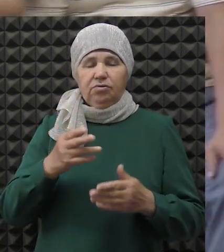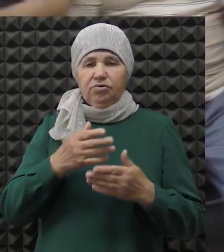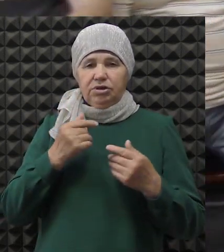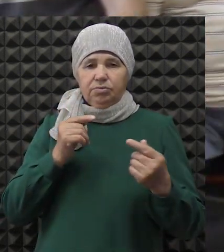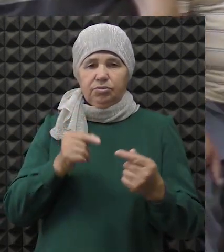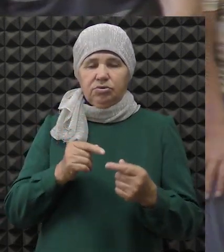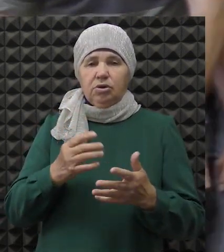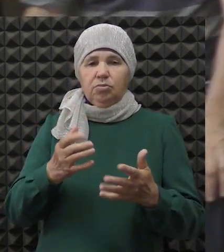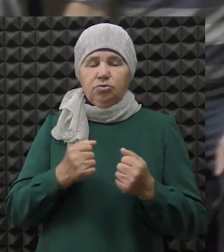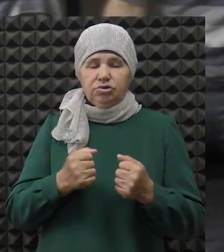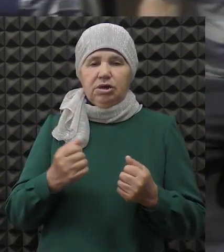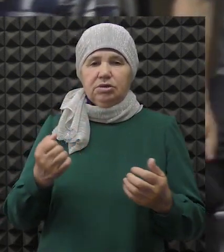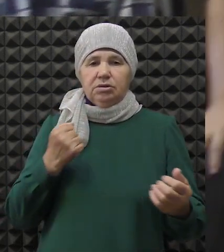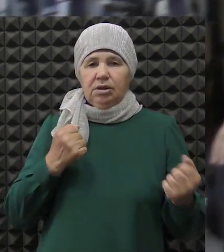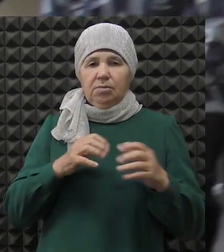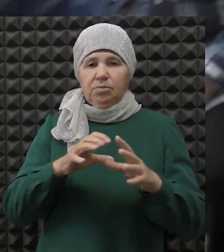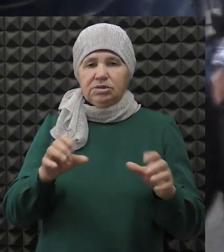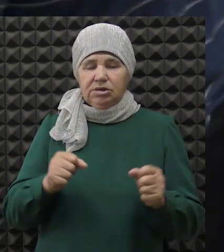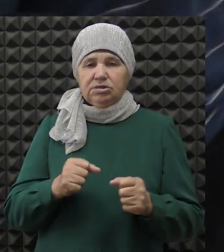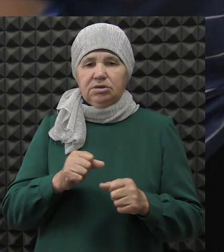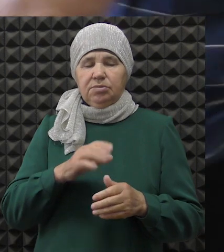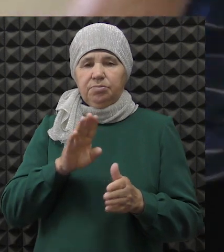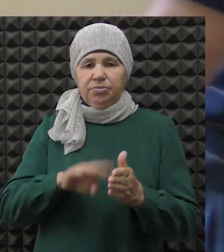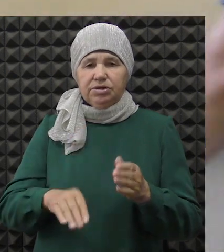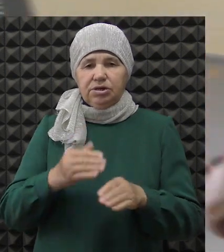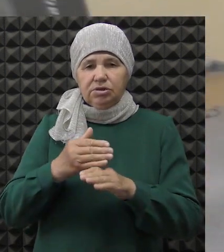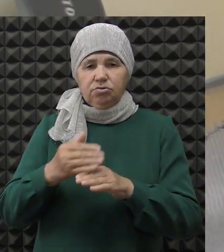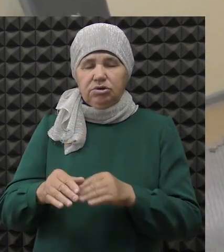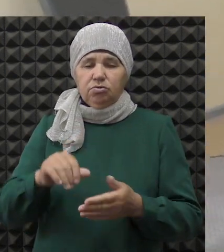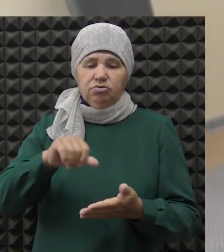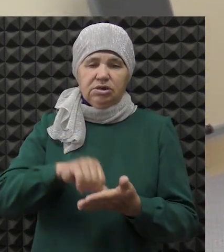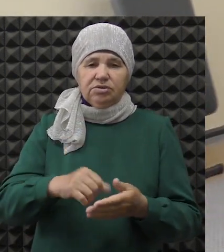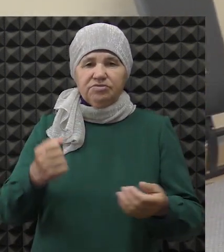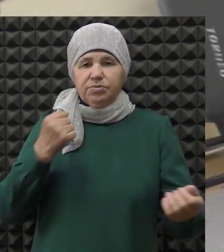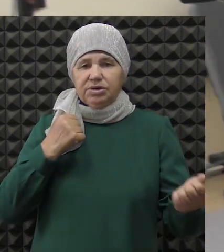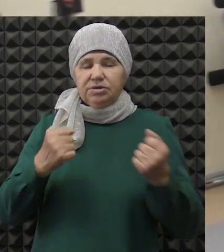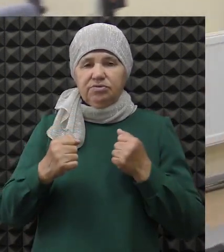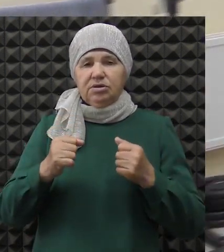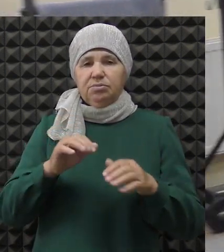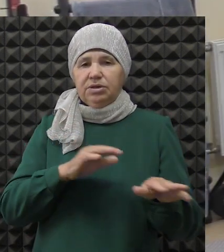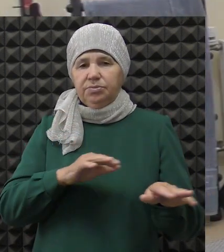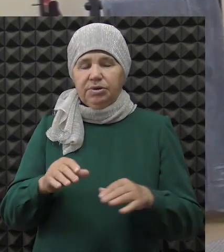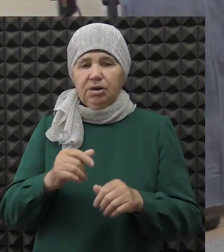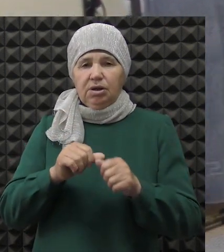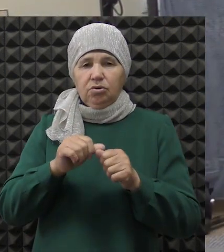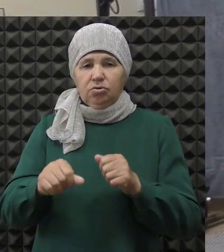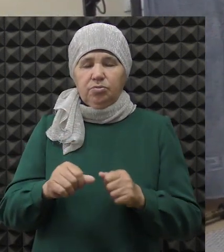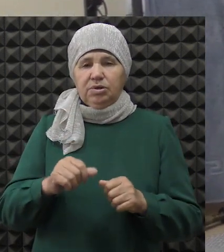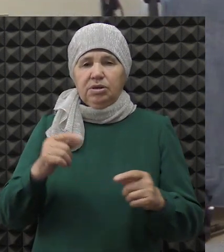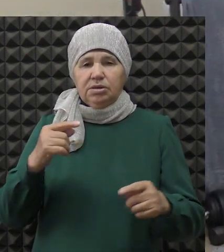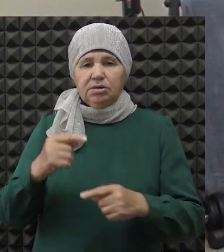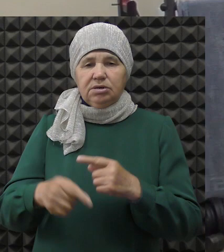противопоказаний, получают массажные процедуры. И все, без исключения, участвуют в спортивных мероприятиях. Кроме